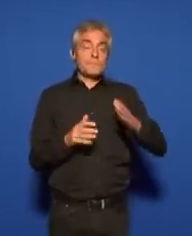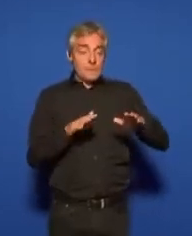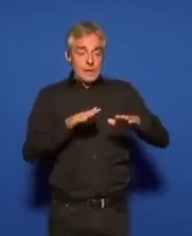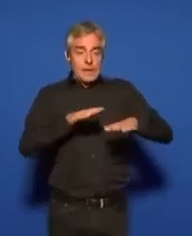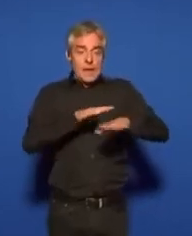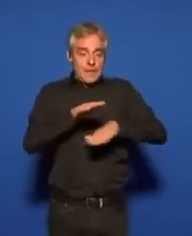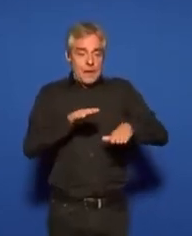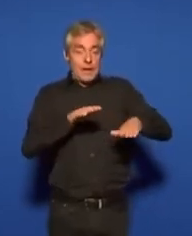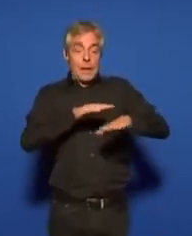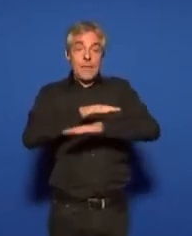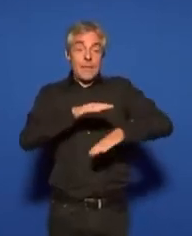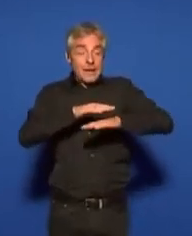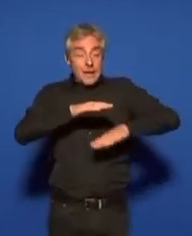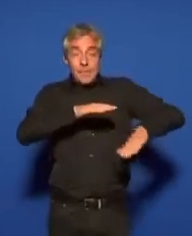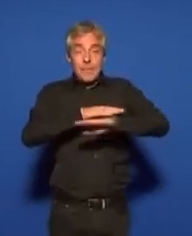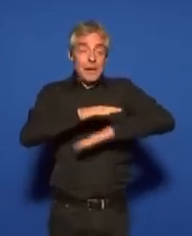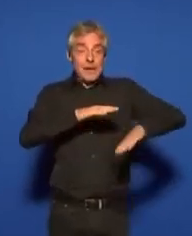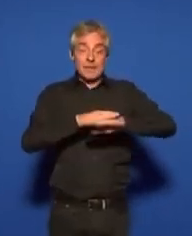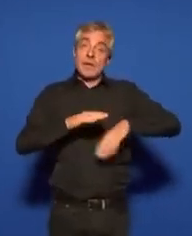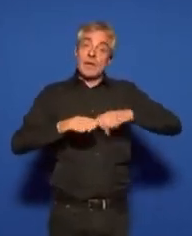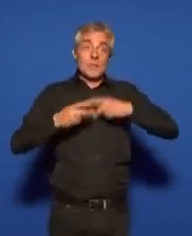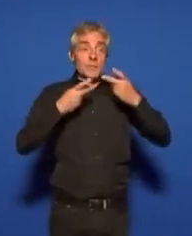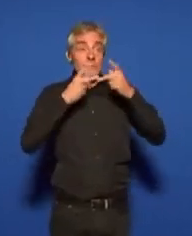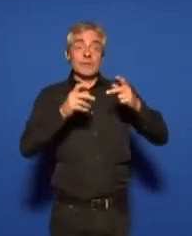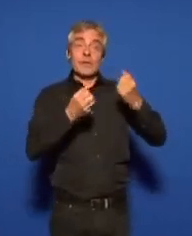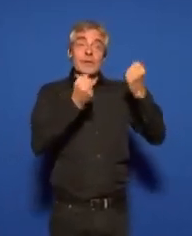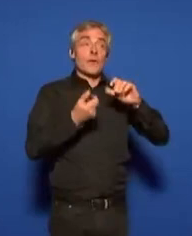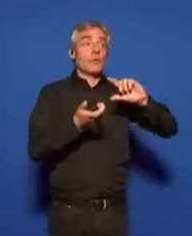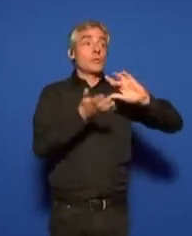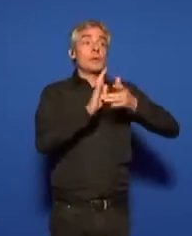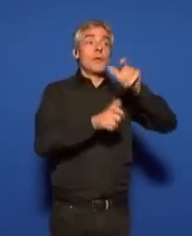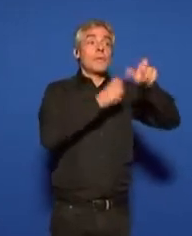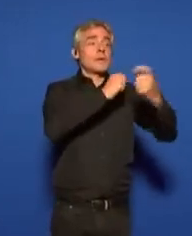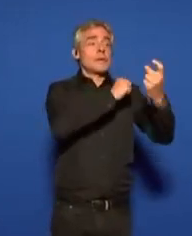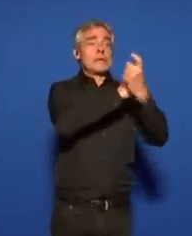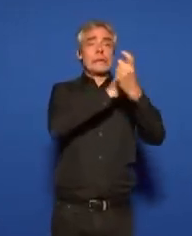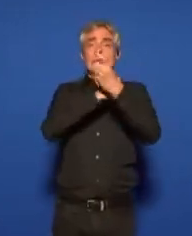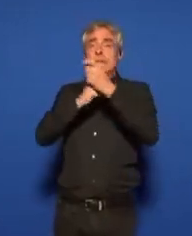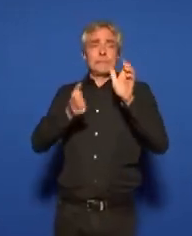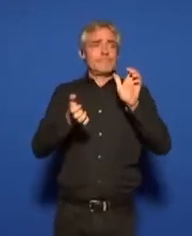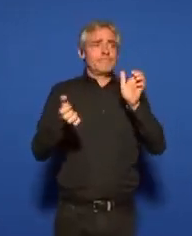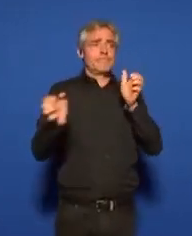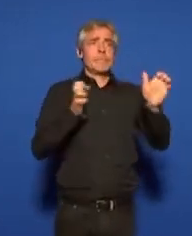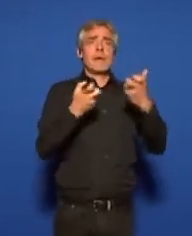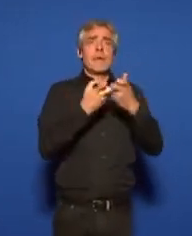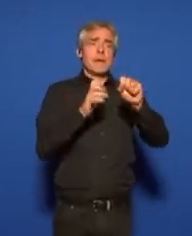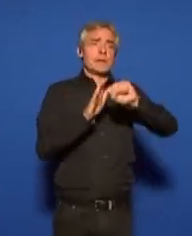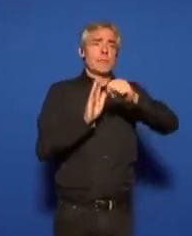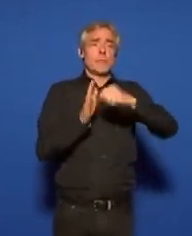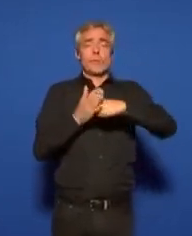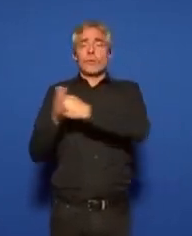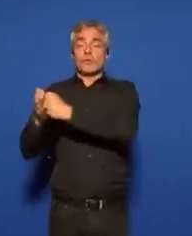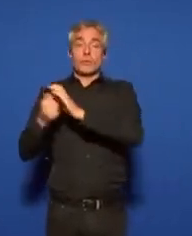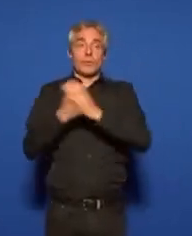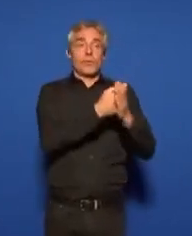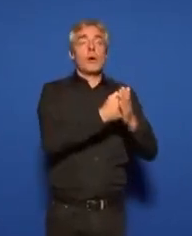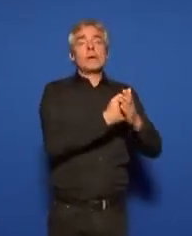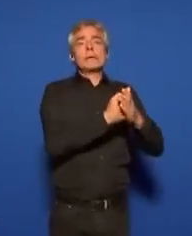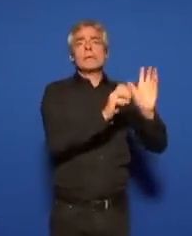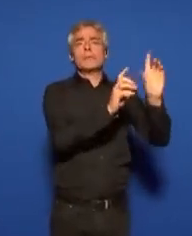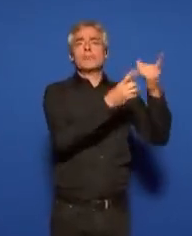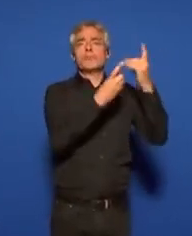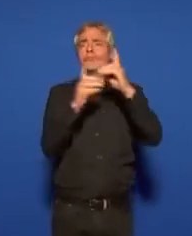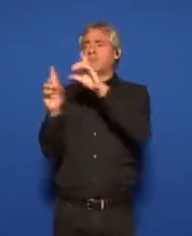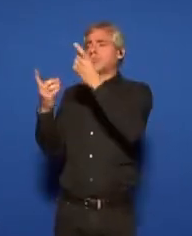principe d'organisation et nous devons l'affirmer contre tous ceux de tous les bords et notamment les extrêmes qui plaident